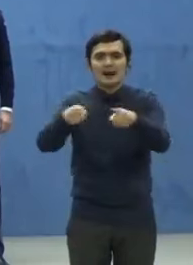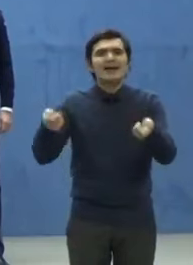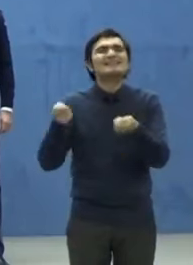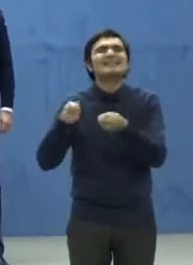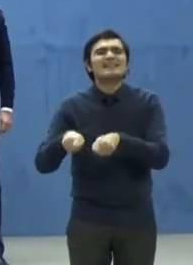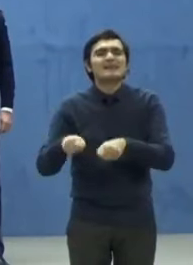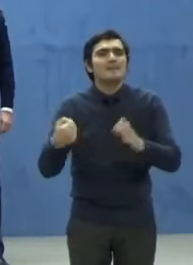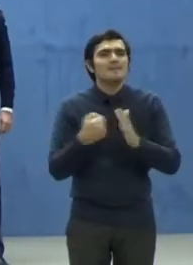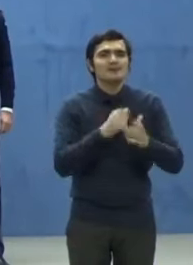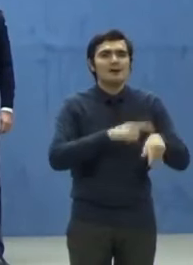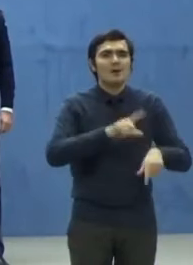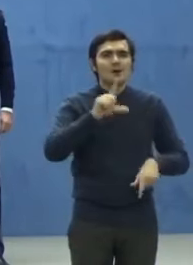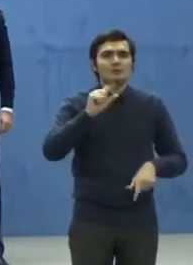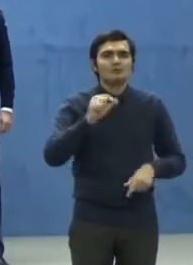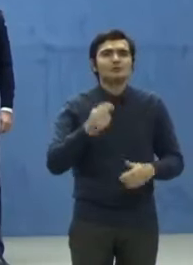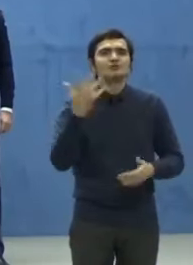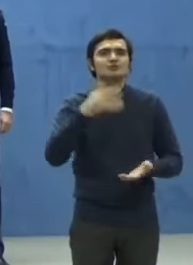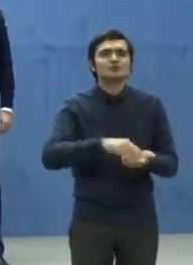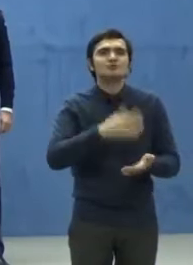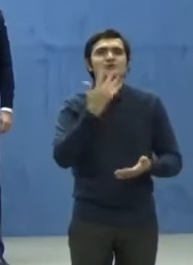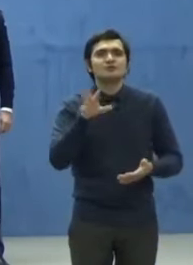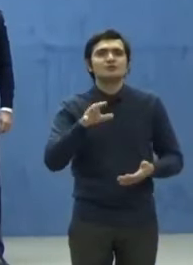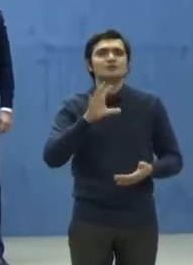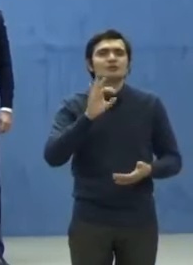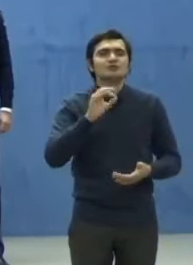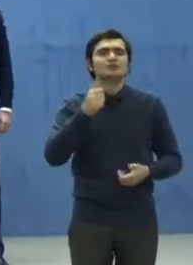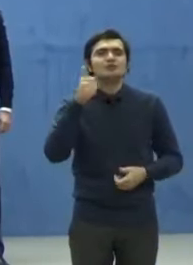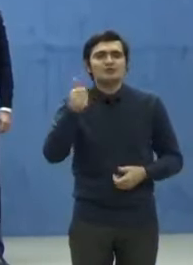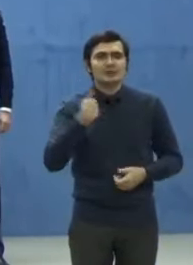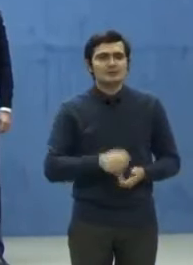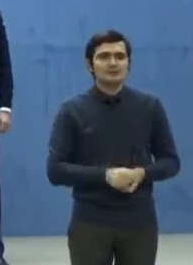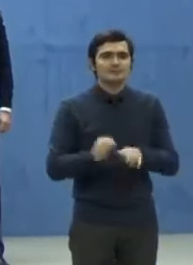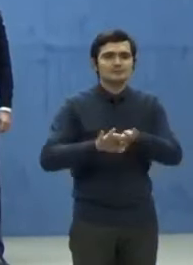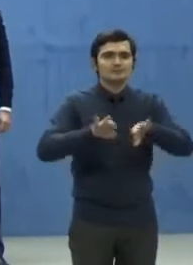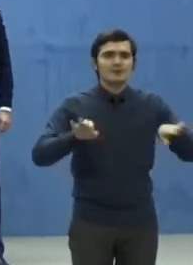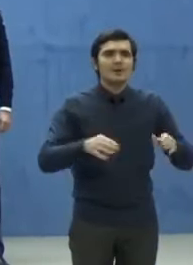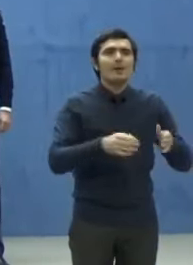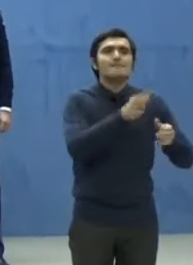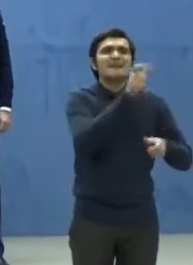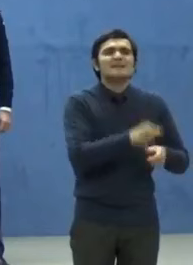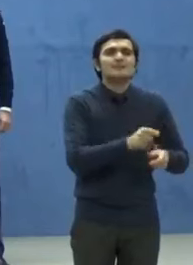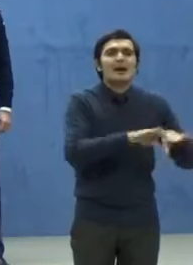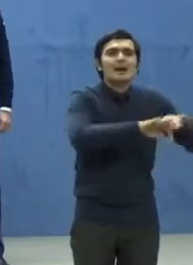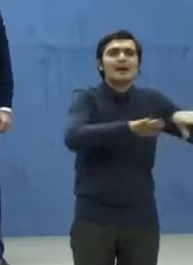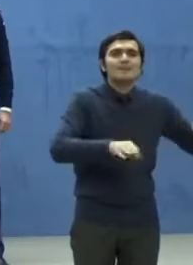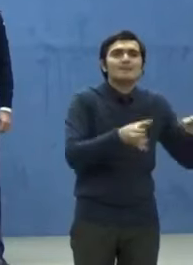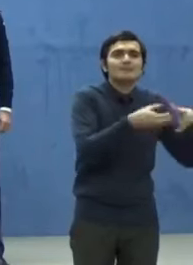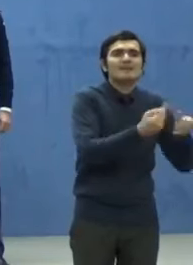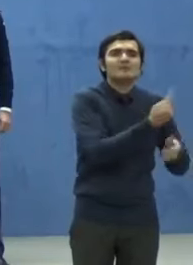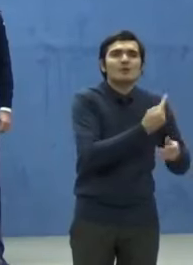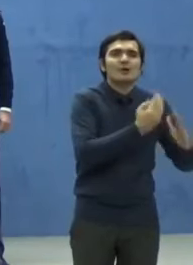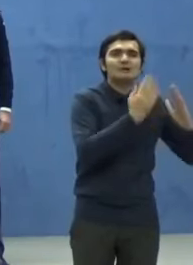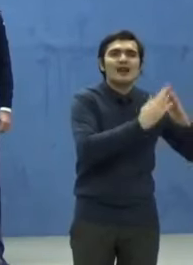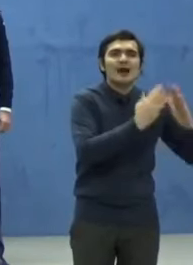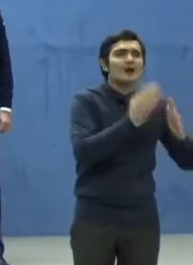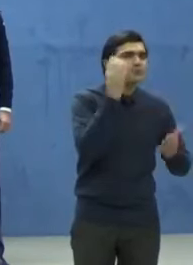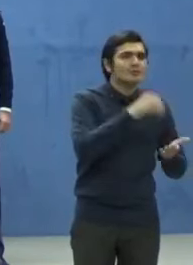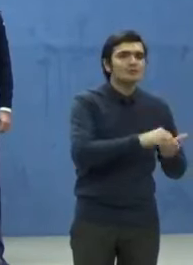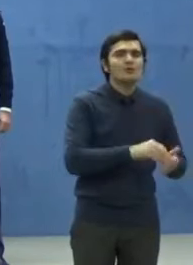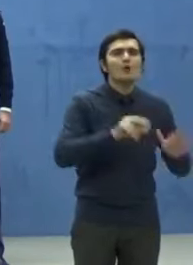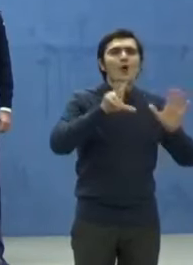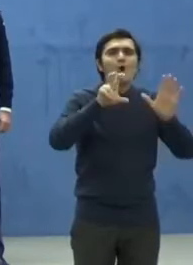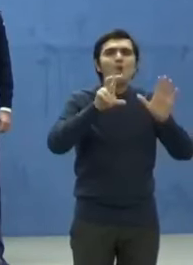20, 5556 și persoane izolate la domiciliu, 87